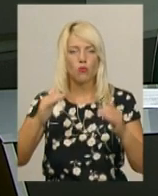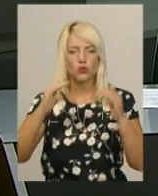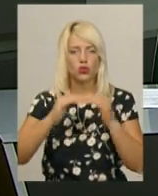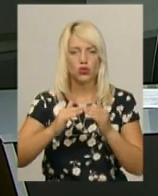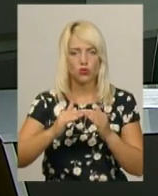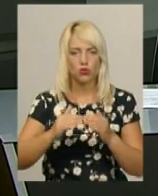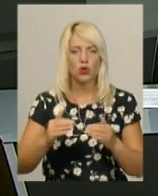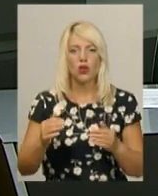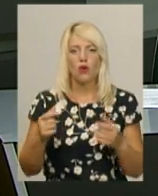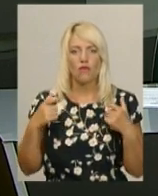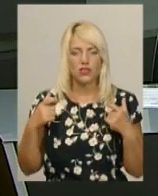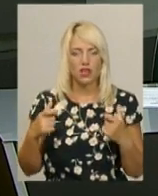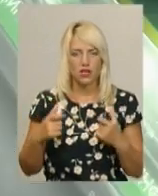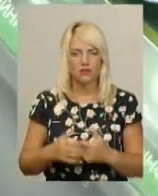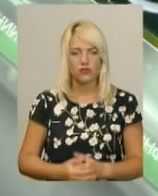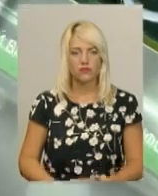Повідомив Михайло Сімашкевич.